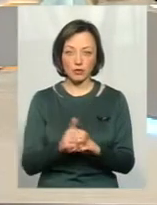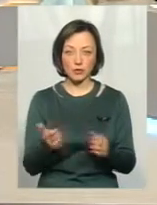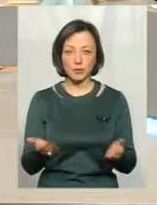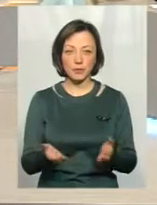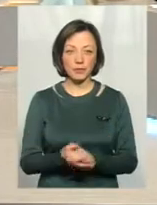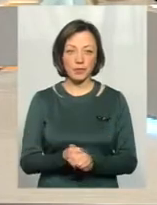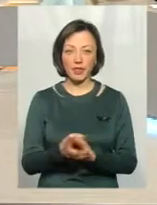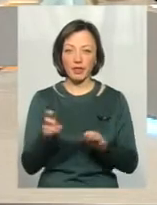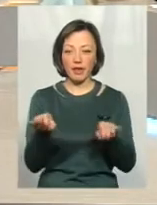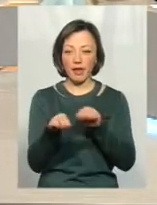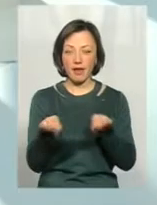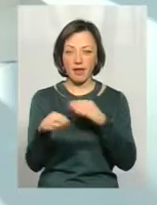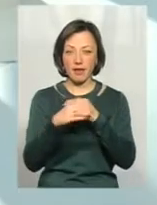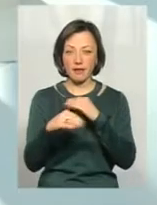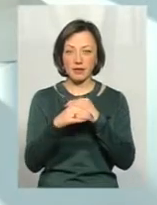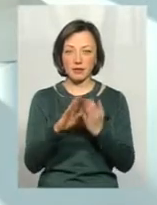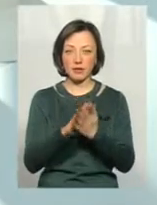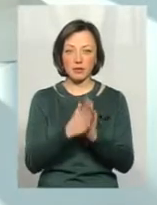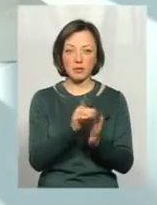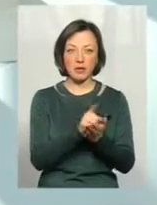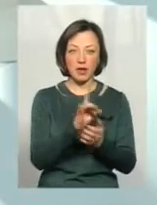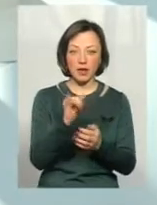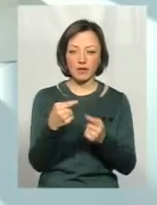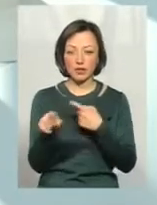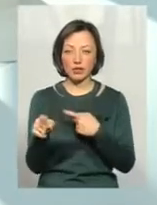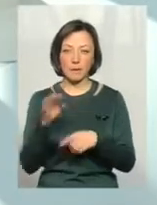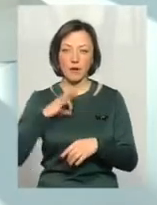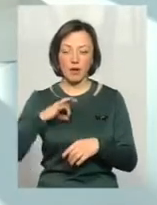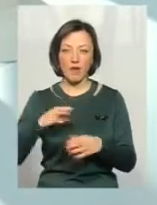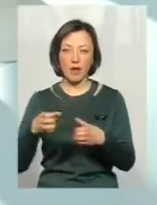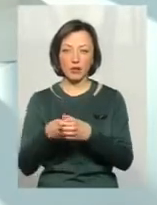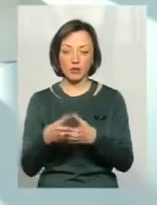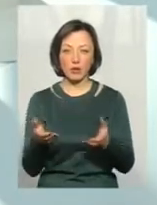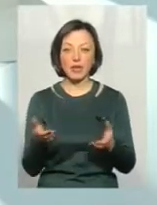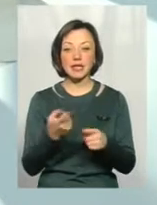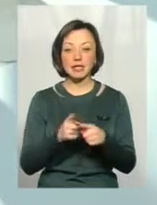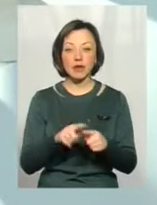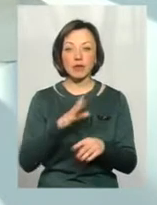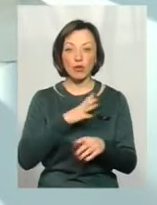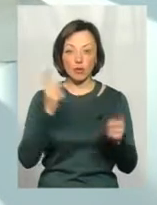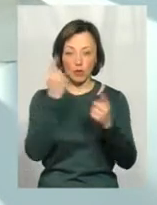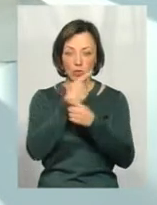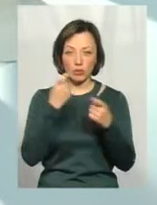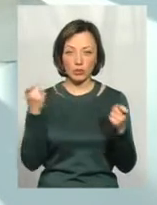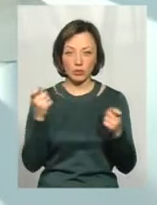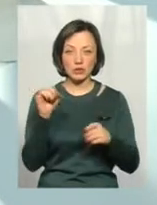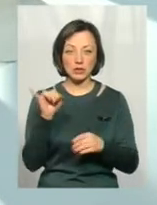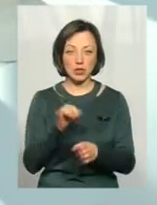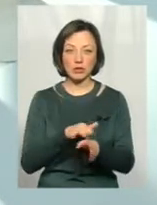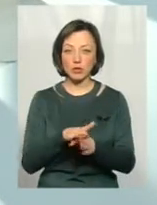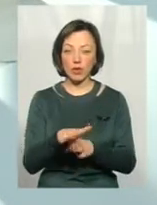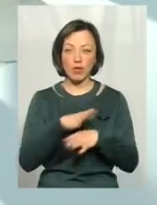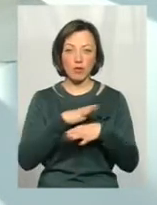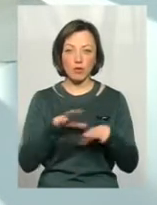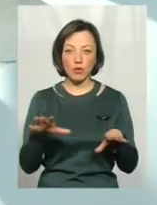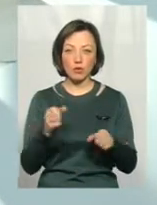ставлять її вже в нерівне становище. Ну, пенсіонерів і інші пільгові категорії. І це було проголошено і абсолютно не